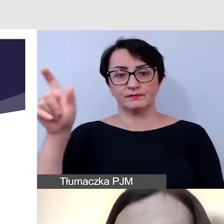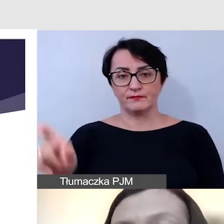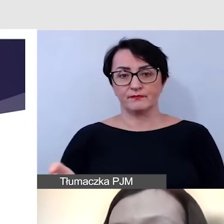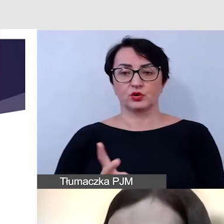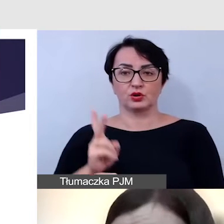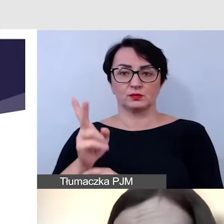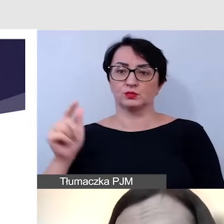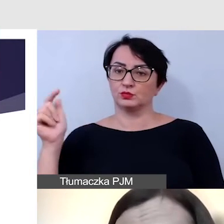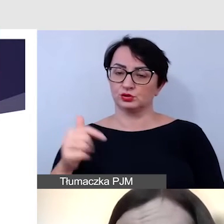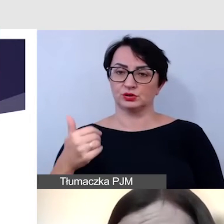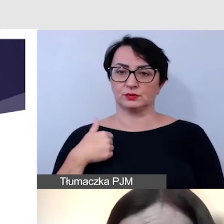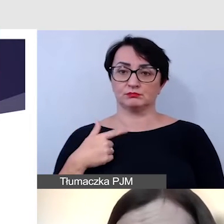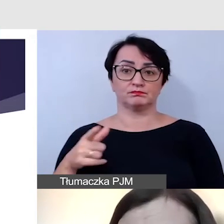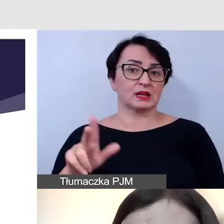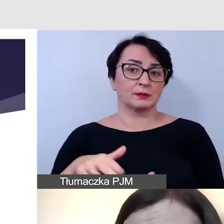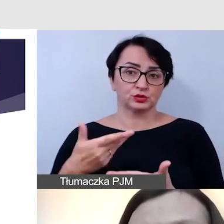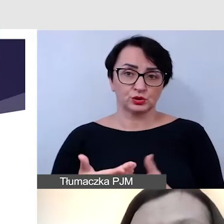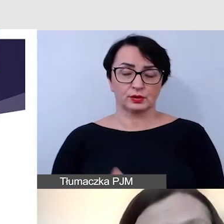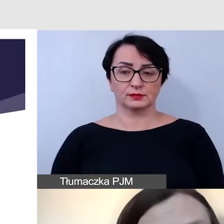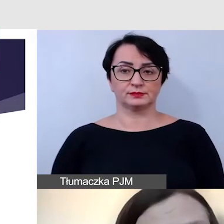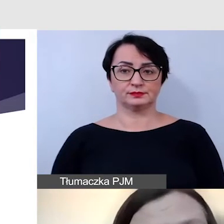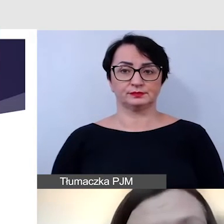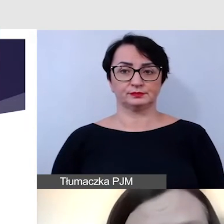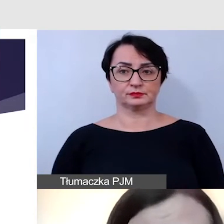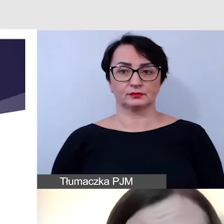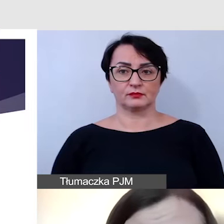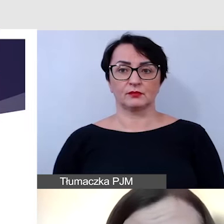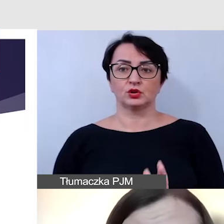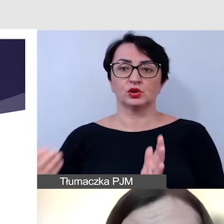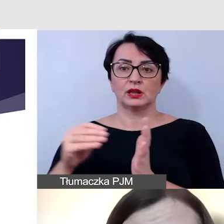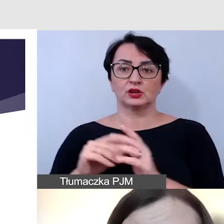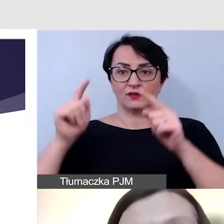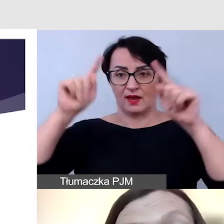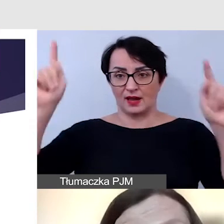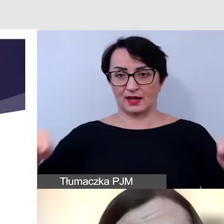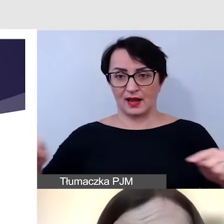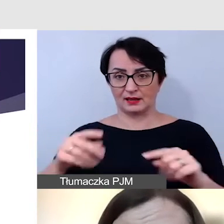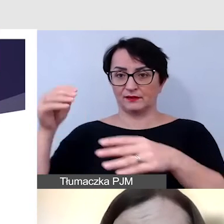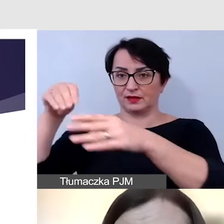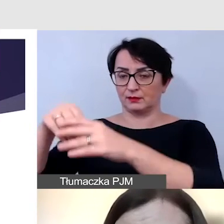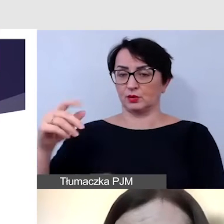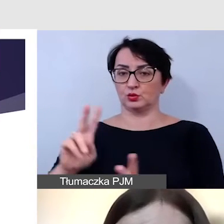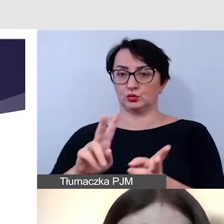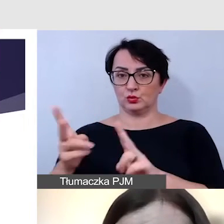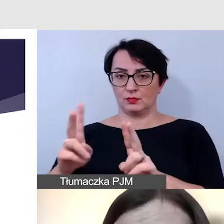dostępność. Może to się wiązać z tym, że trzeba postawić dodatkowy ekran z tłumaczem, albo